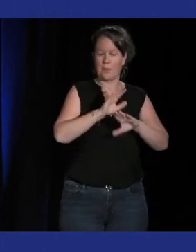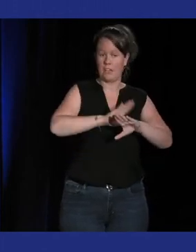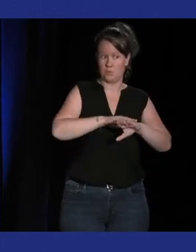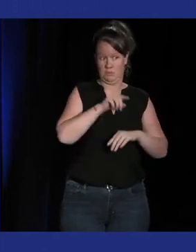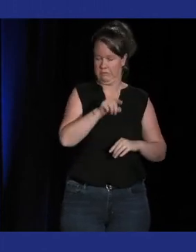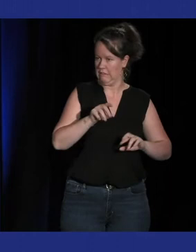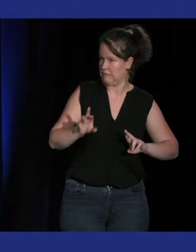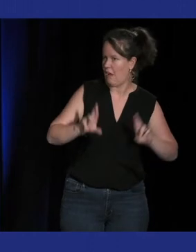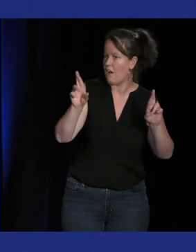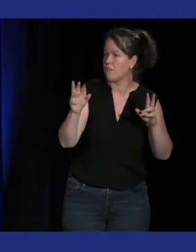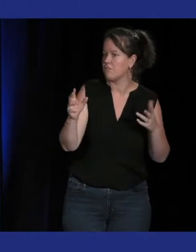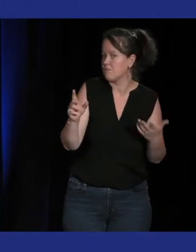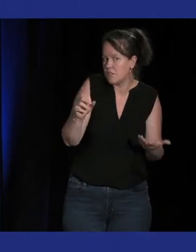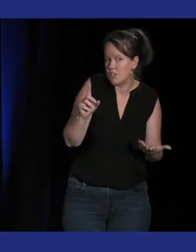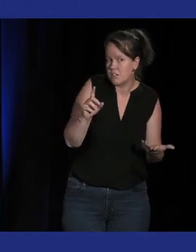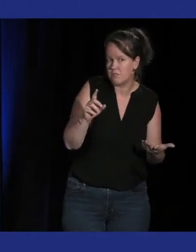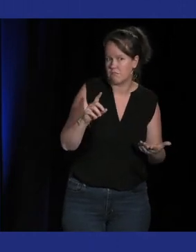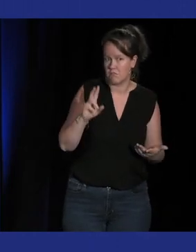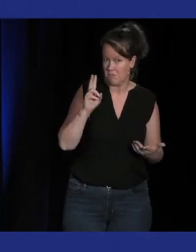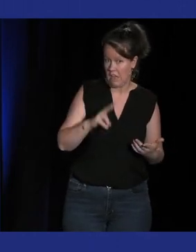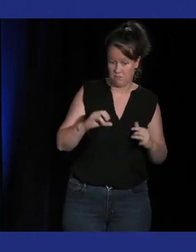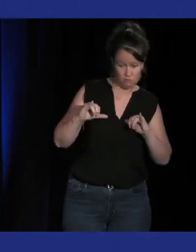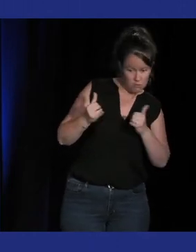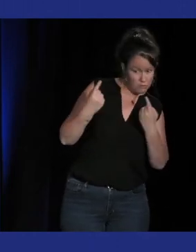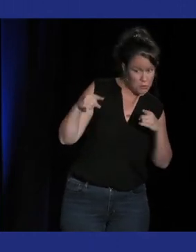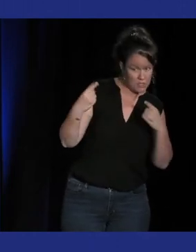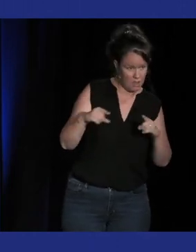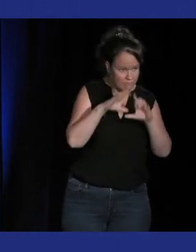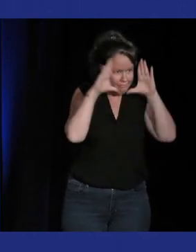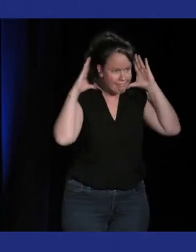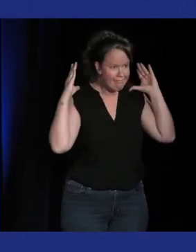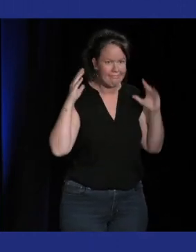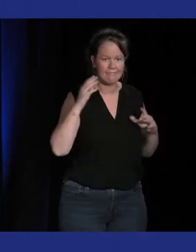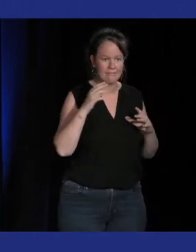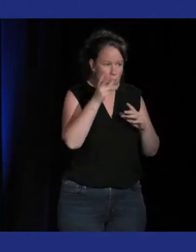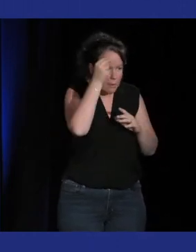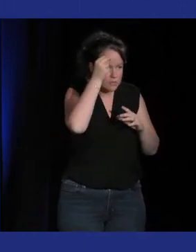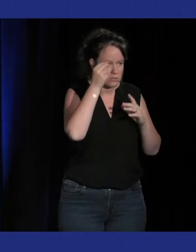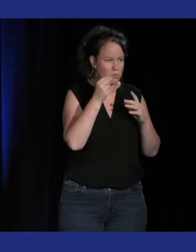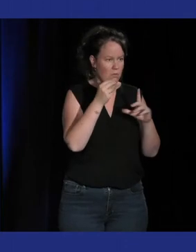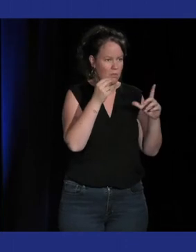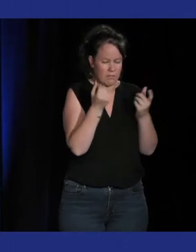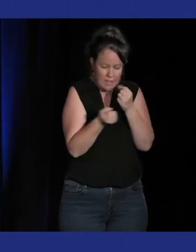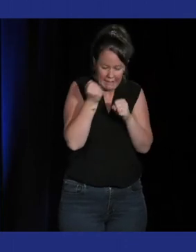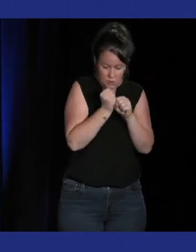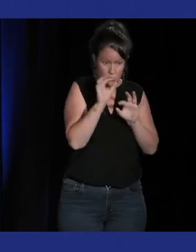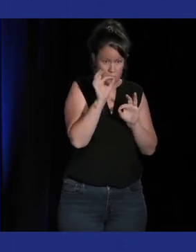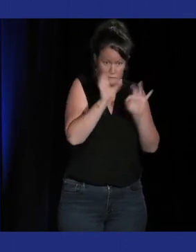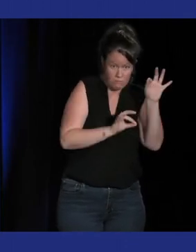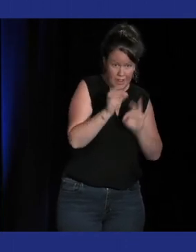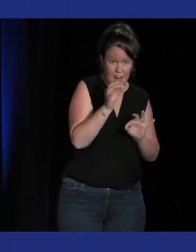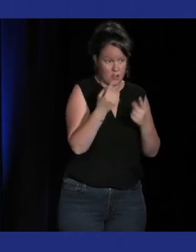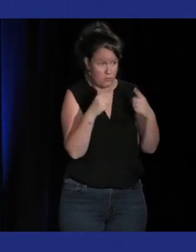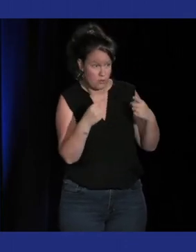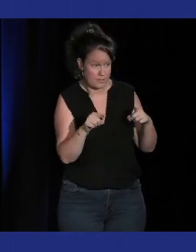que vous avez une explication pour ça parce que c'est aussi prenant qu'un jeu de rythme mais pourquoi la composition comme ça où la compréhension de la musique pure et de comment gérer des morceaux comment les